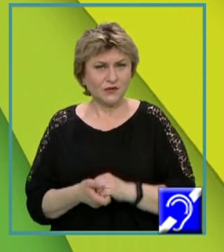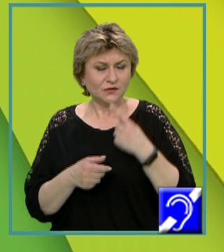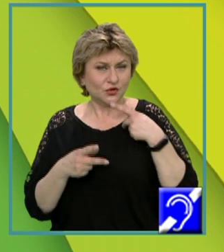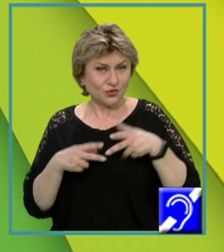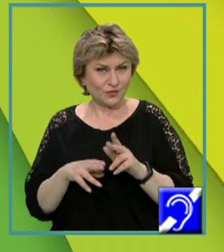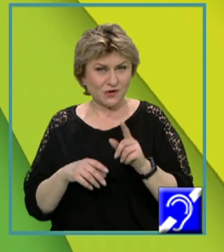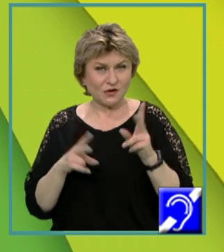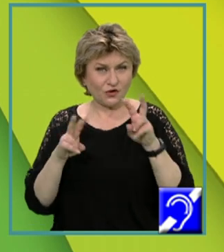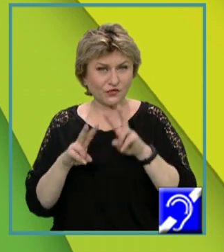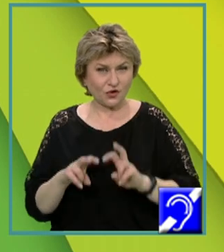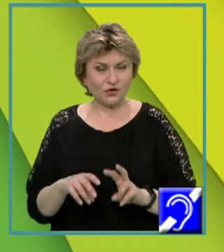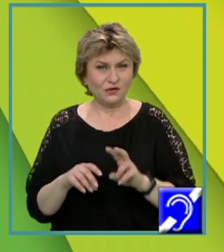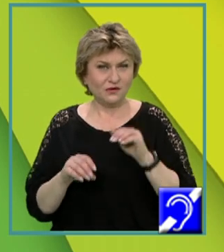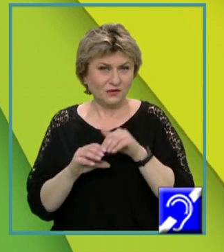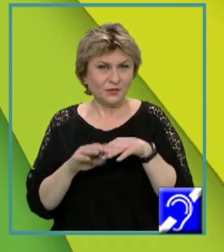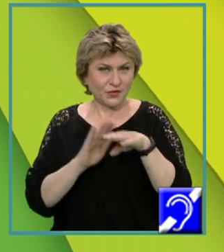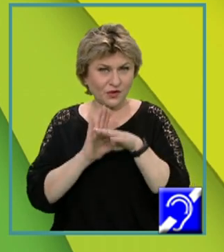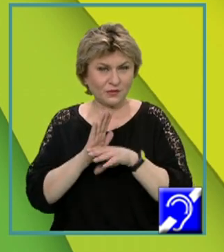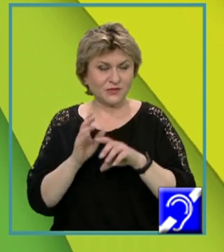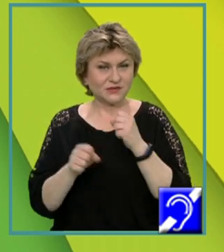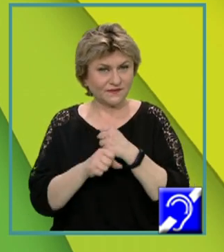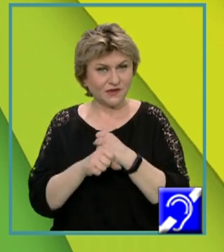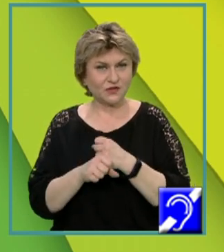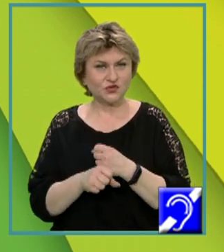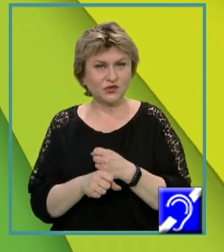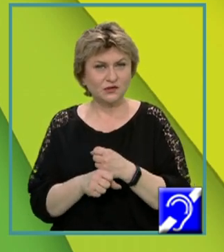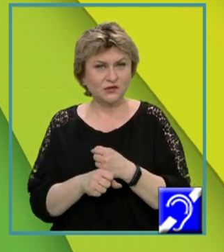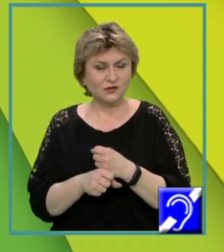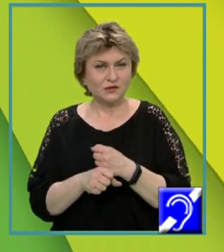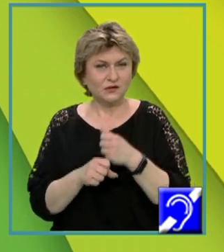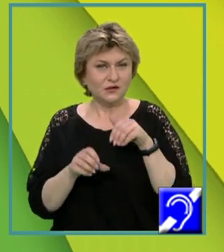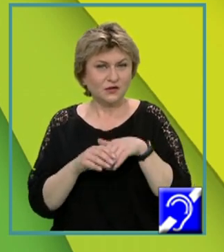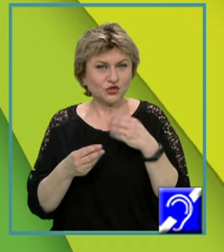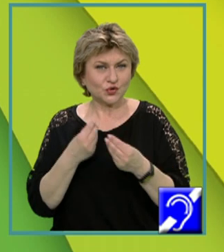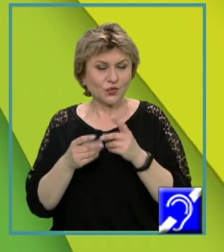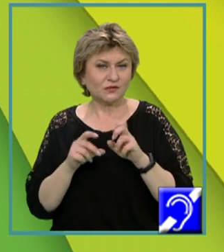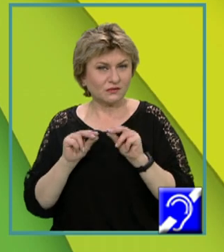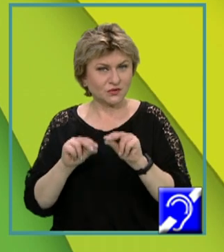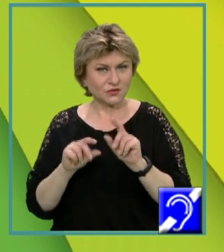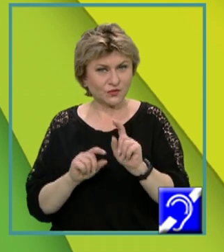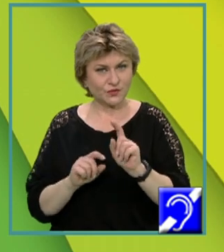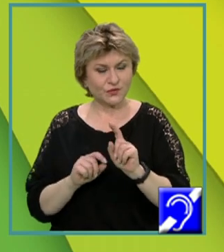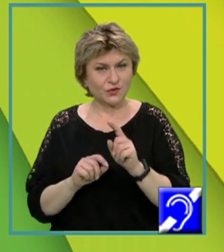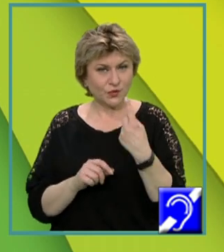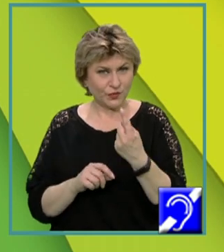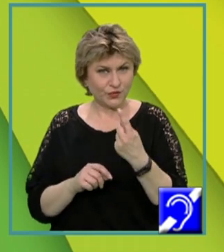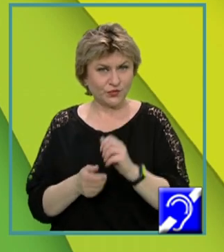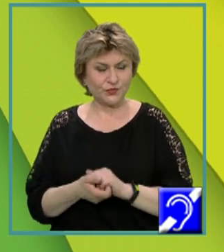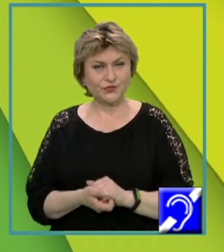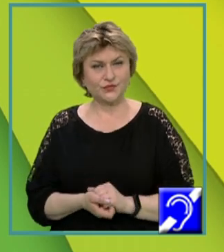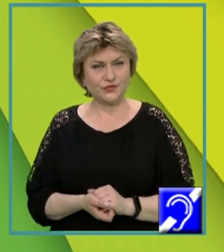controlului între subprograme se face atunci când din blocul de instrucțiuni al 1-uia,